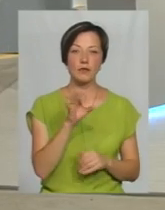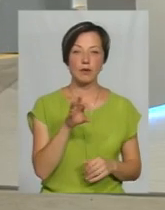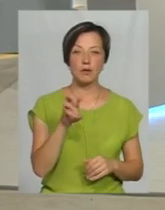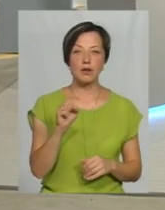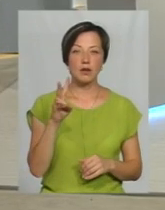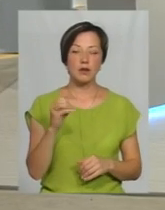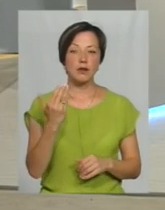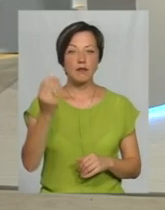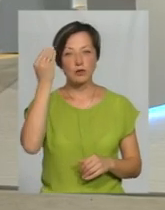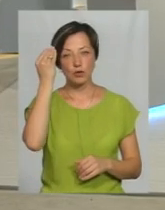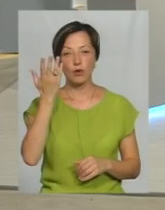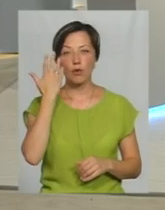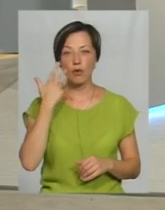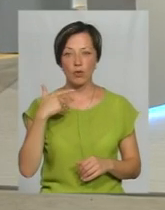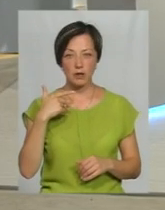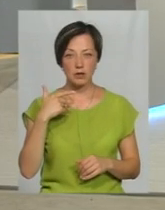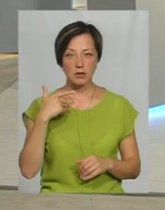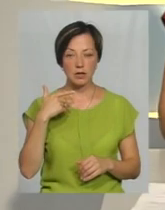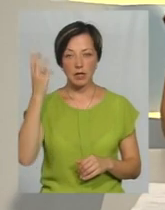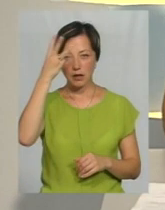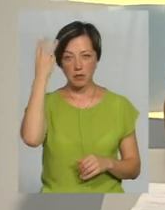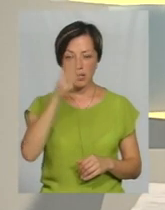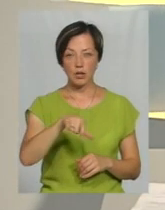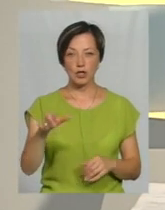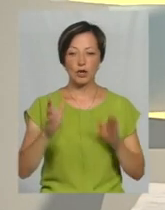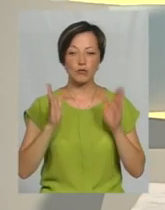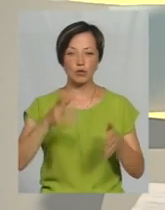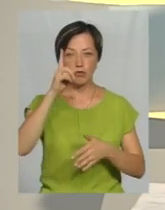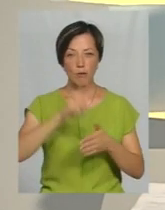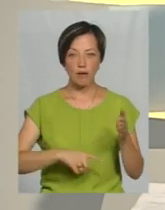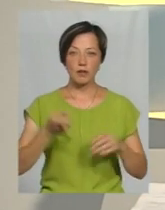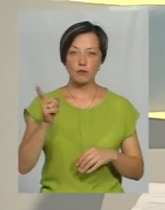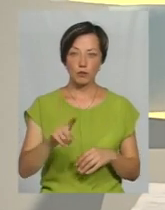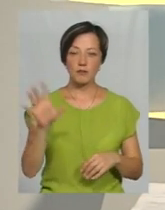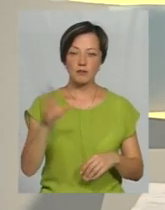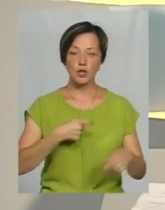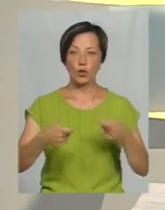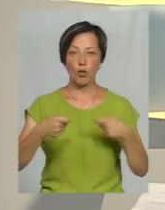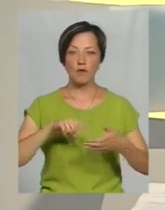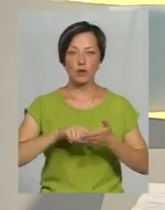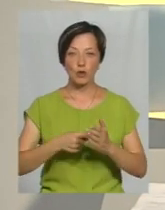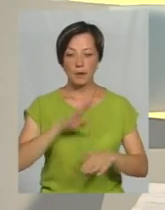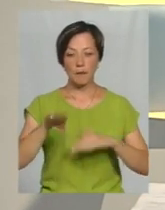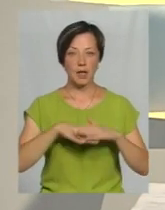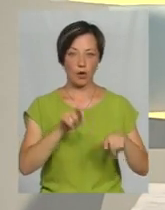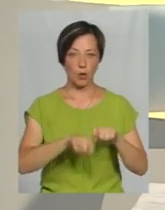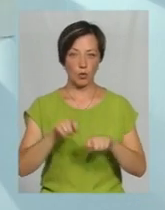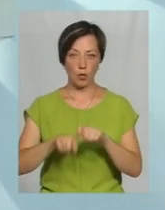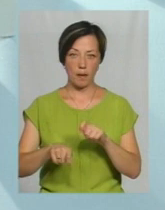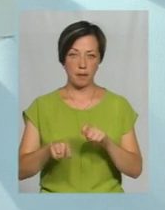на Ваш погляд, коли хмельничани будуть впевнені в тому, що всі торгові точки під контролем?